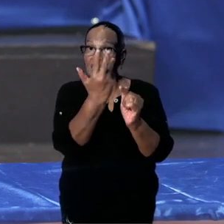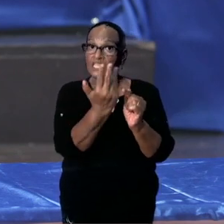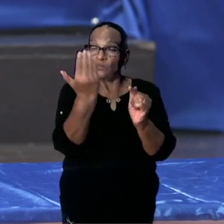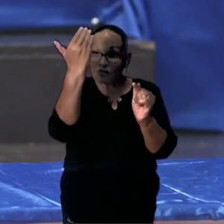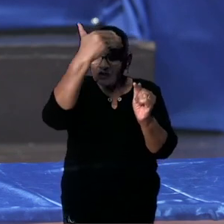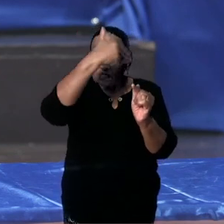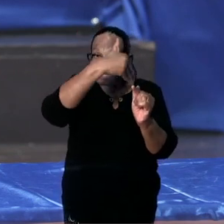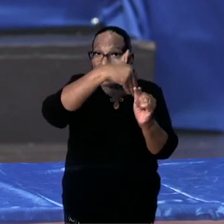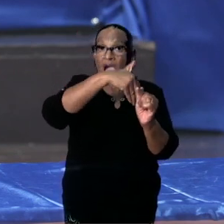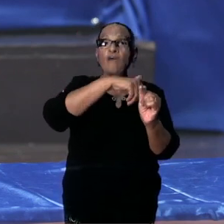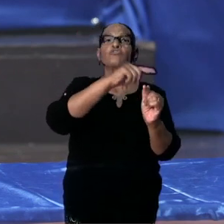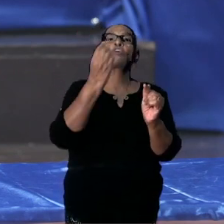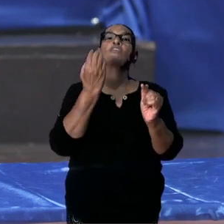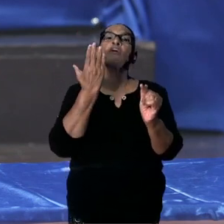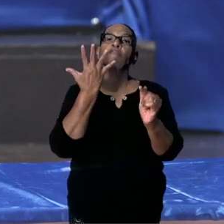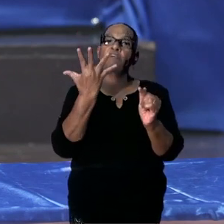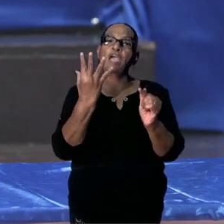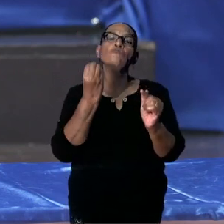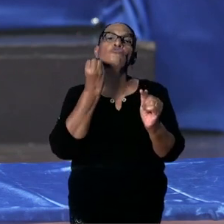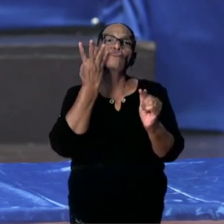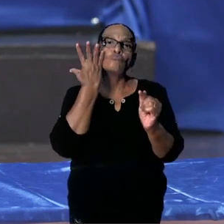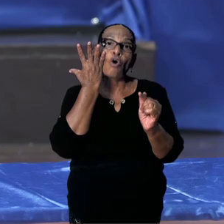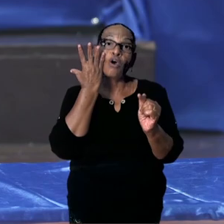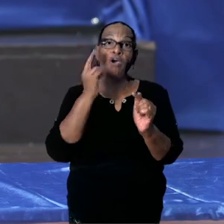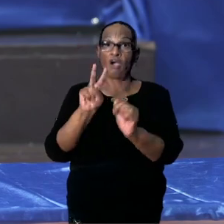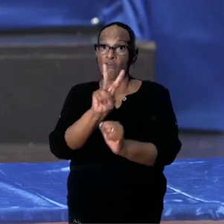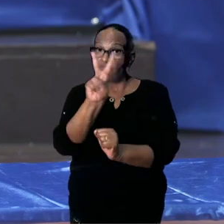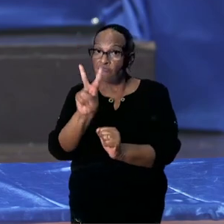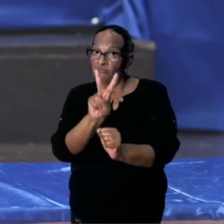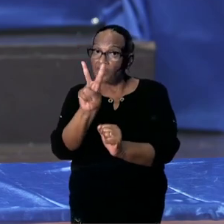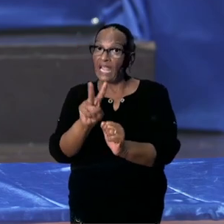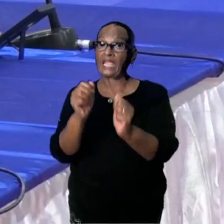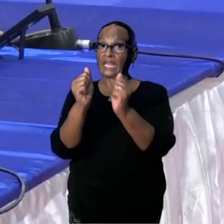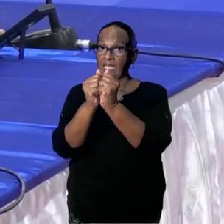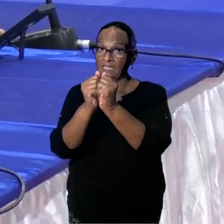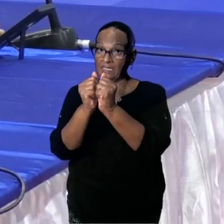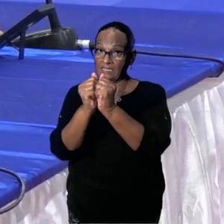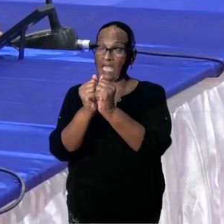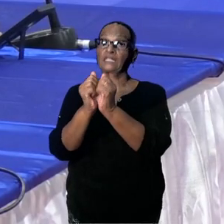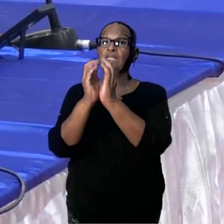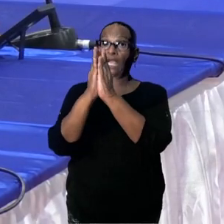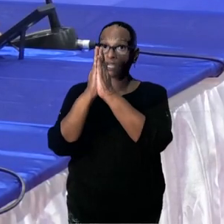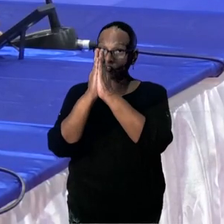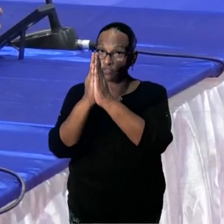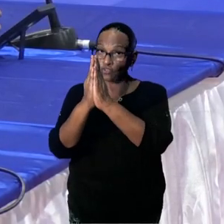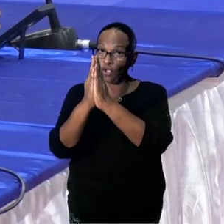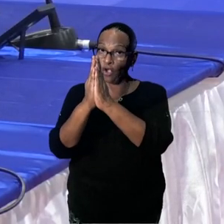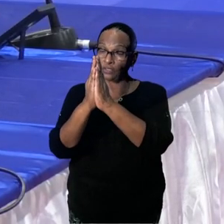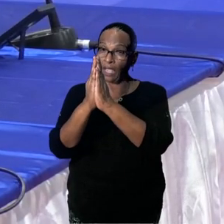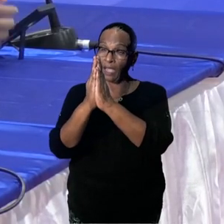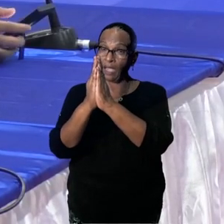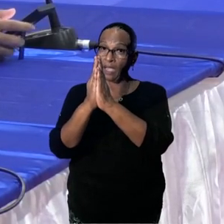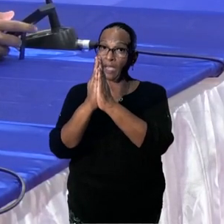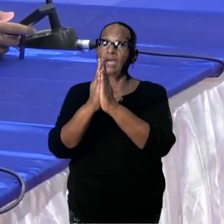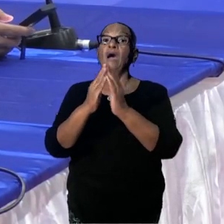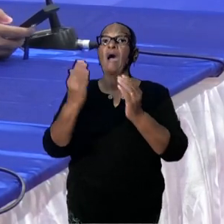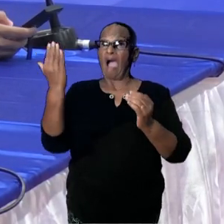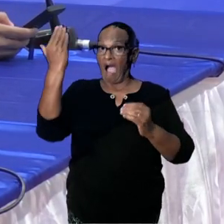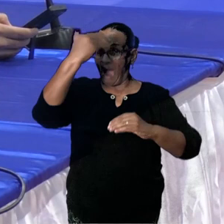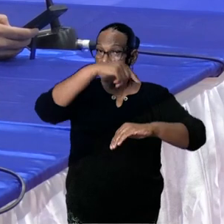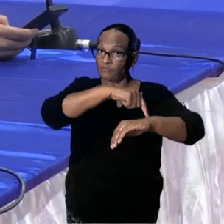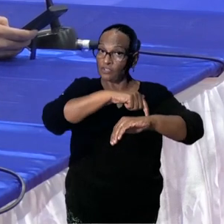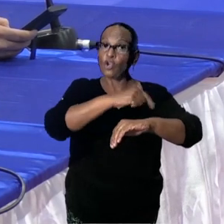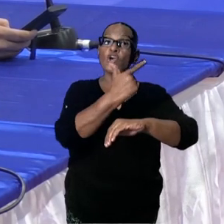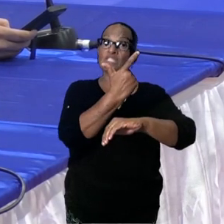avond tot 5 uur in de ochtend. En op de vrijdag, zaterdag en zondag, geldt er een avondklok